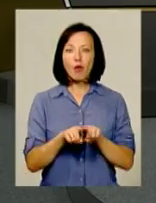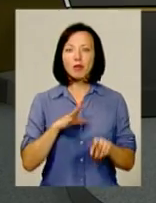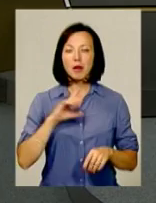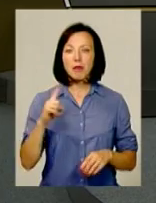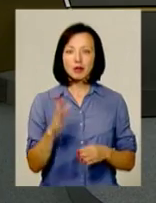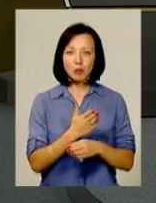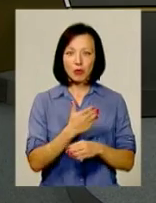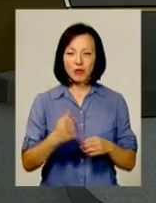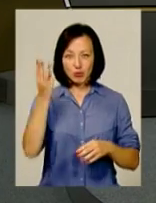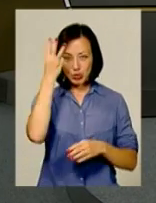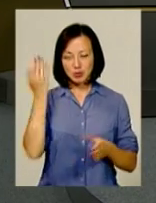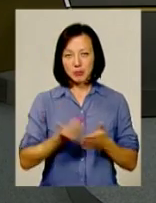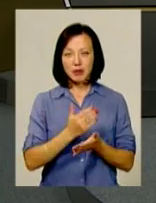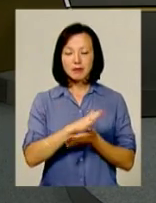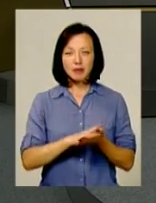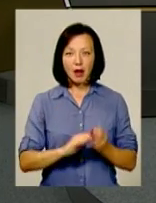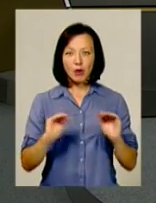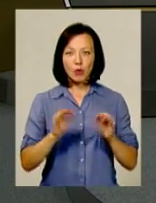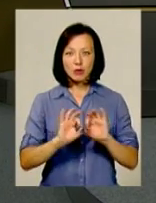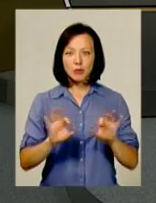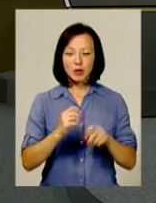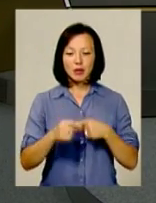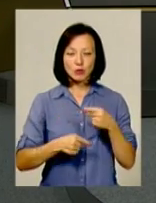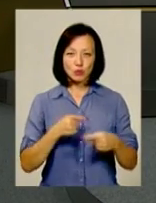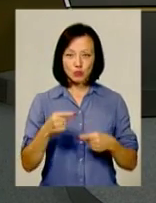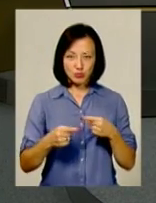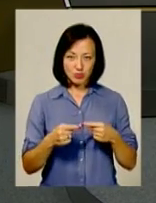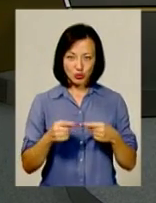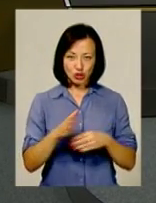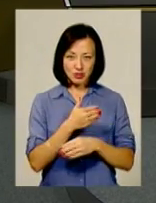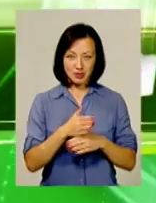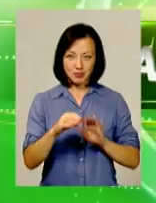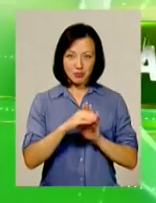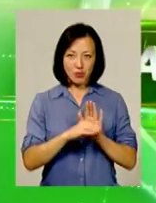перша половина подільської панорами. Далі – короткий анонс наступної частини програми.